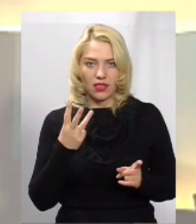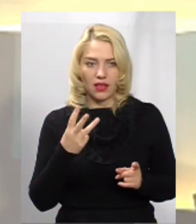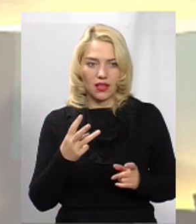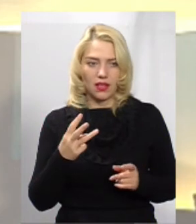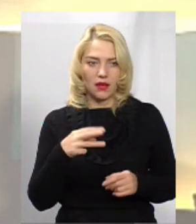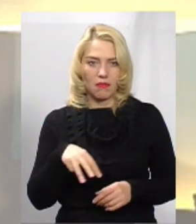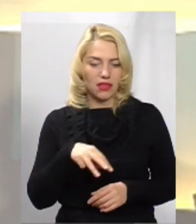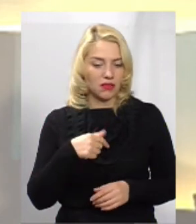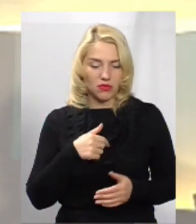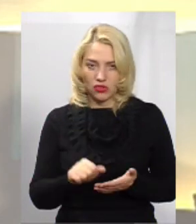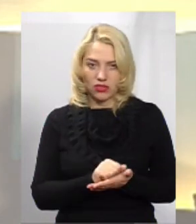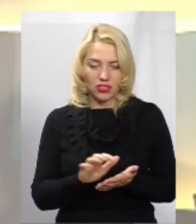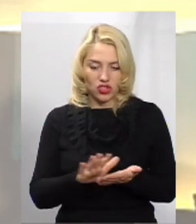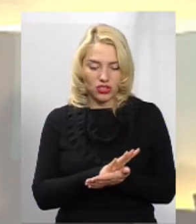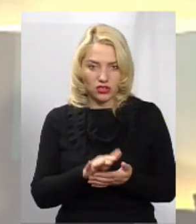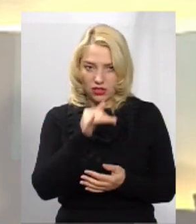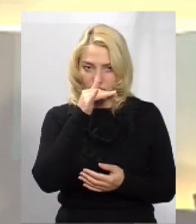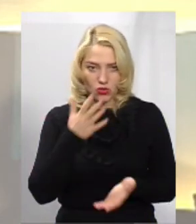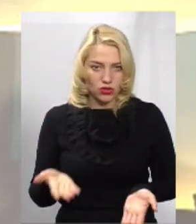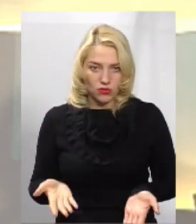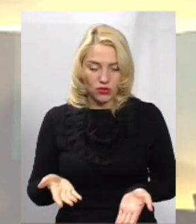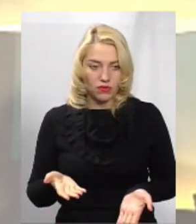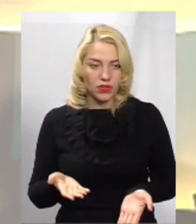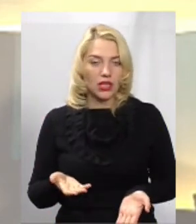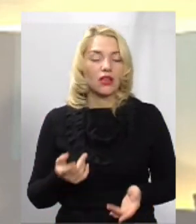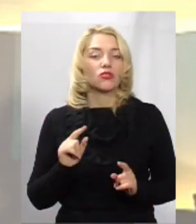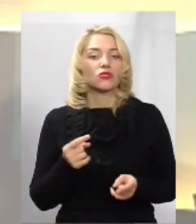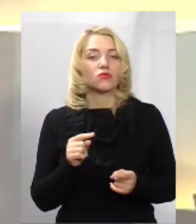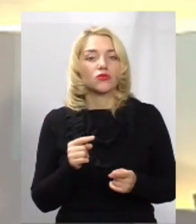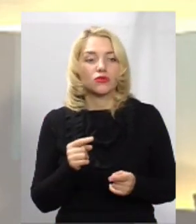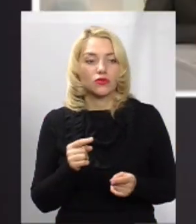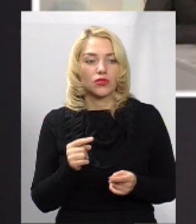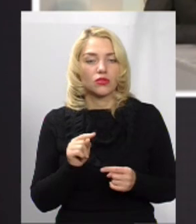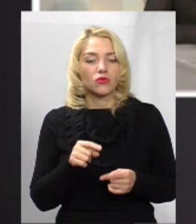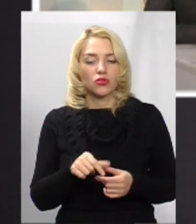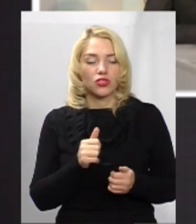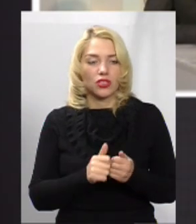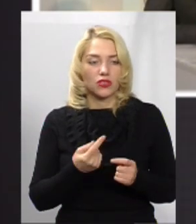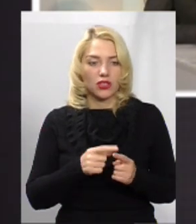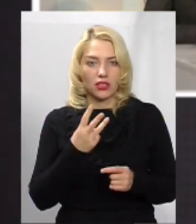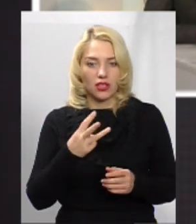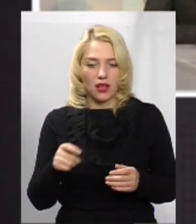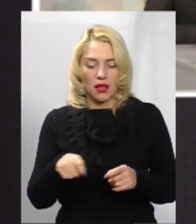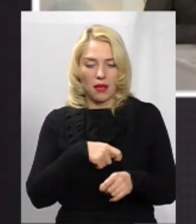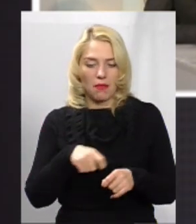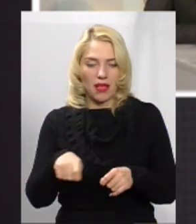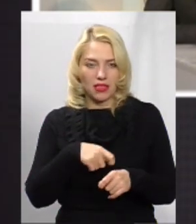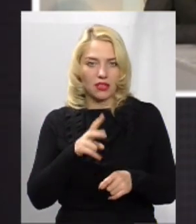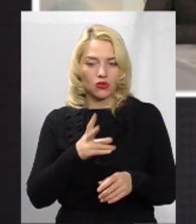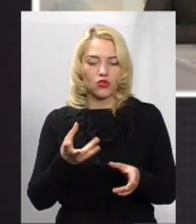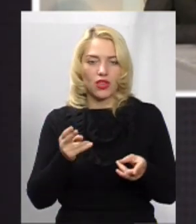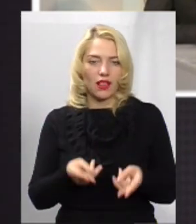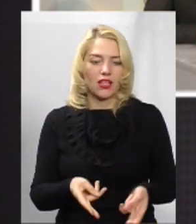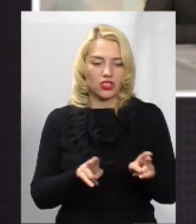чистимо, і ми їх не почистимо. Почистити їх, в принципі, неможливо. через те, що дуже часто на тих 3 метрах хтось і машину залишає.